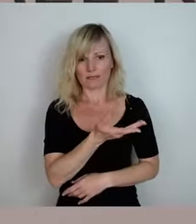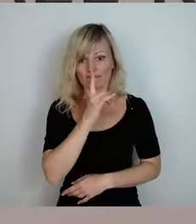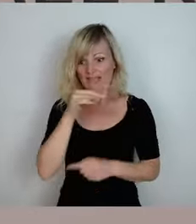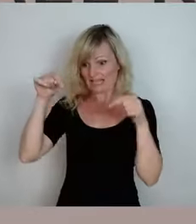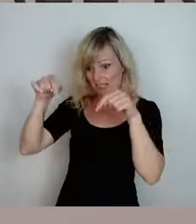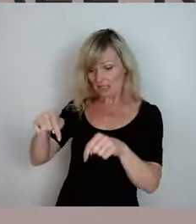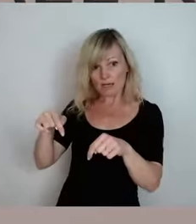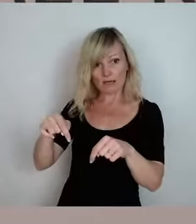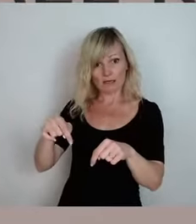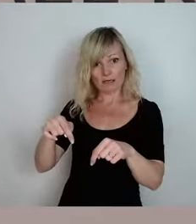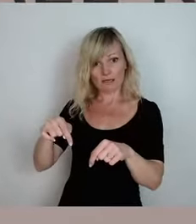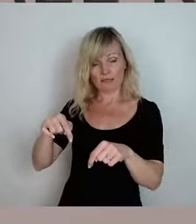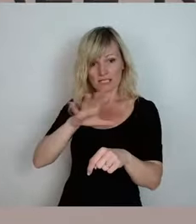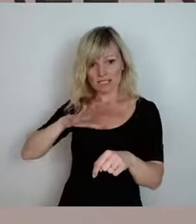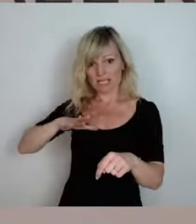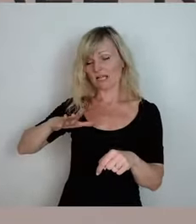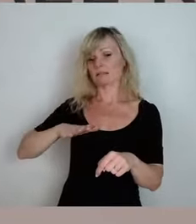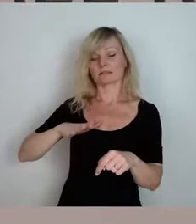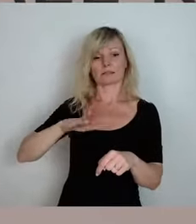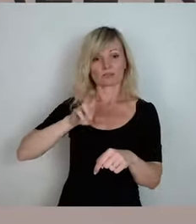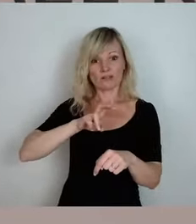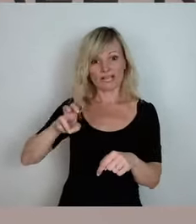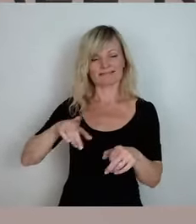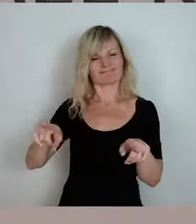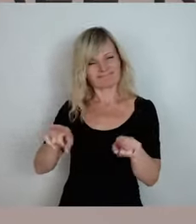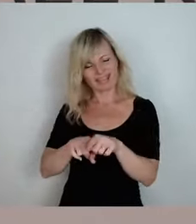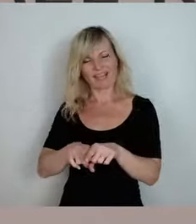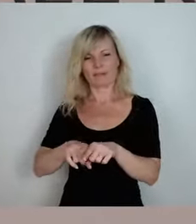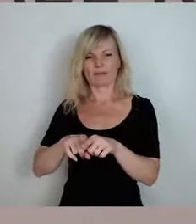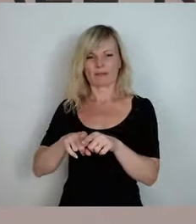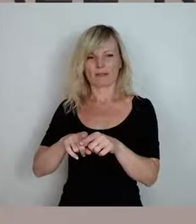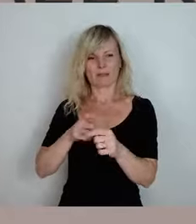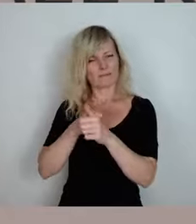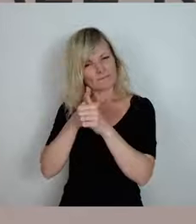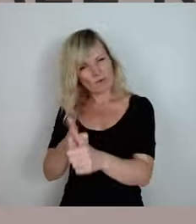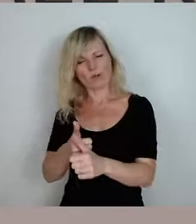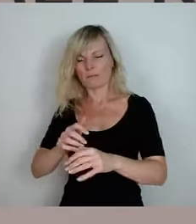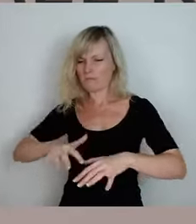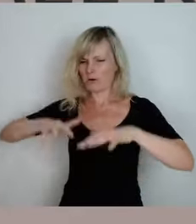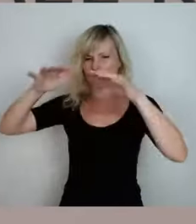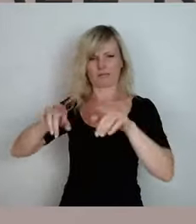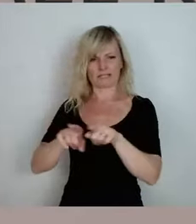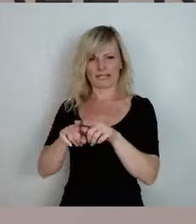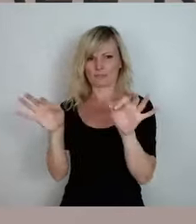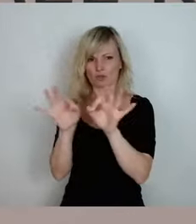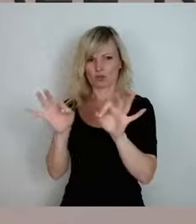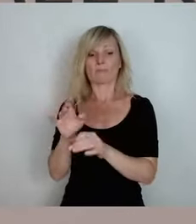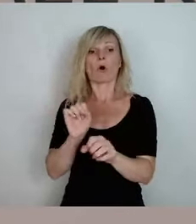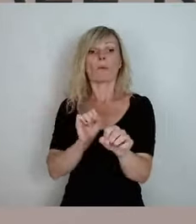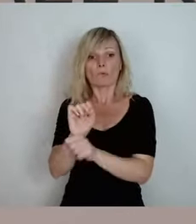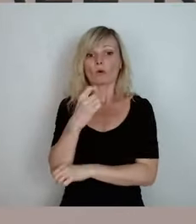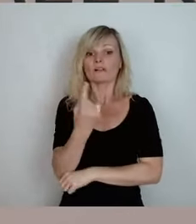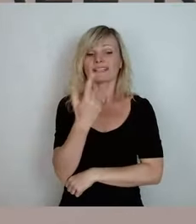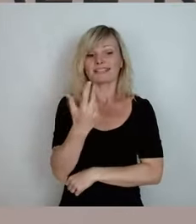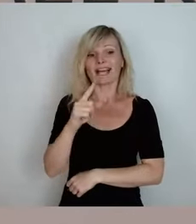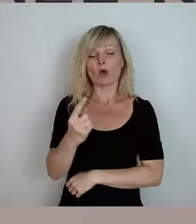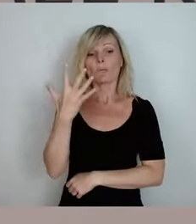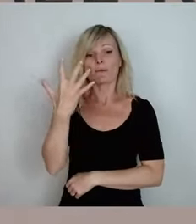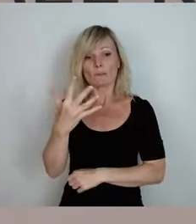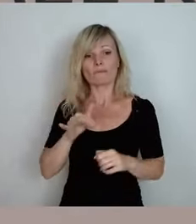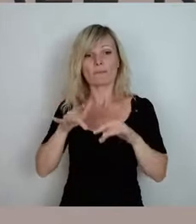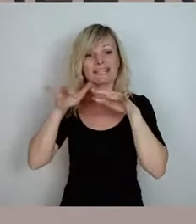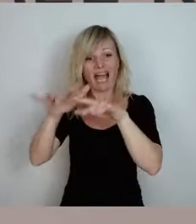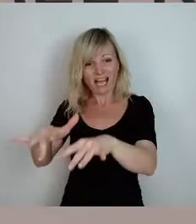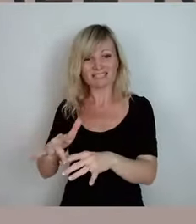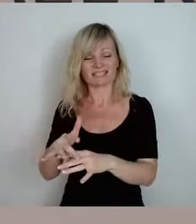aufgetreten wäre, in der Sächsischen Schweiz in ähnlicher Weise verheerend gewesen. Obwohl wir 3,5 Milliarden Euro Hochwasserschutz investiert